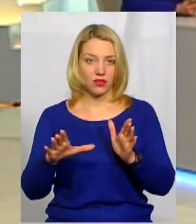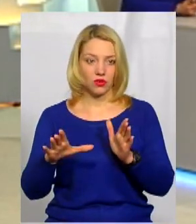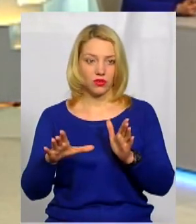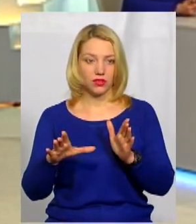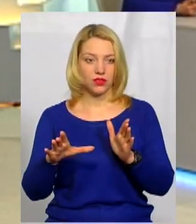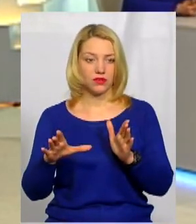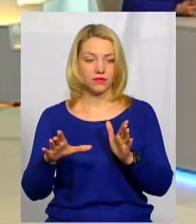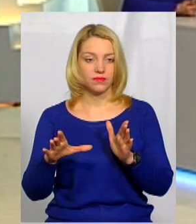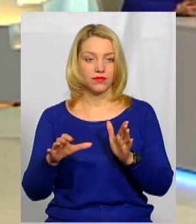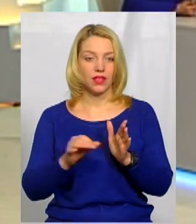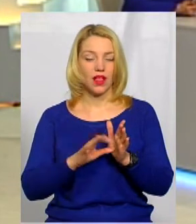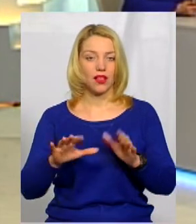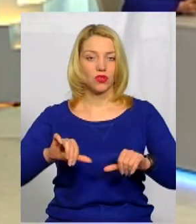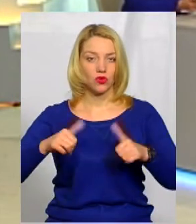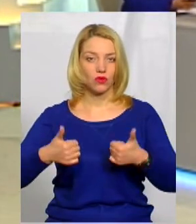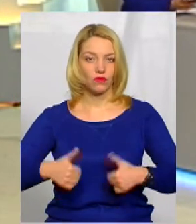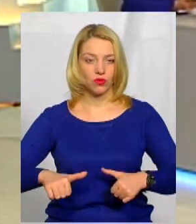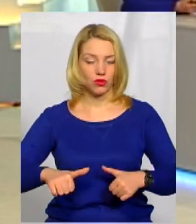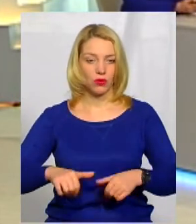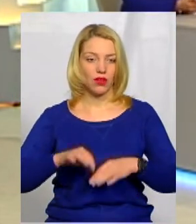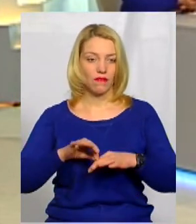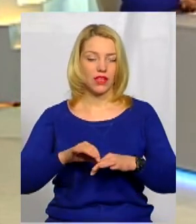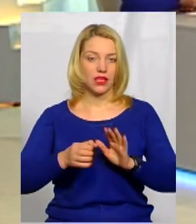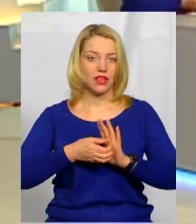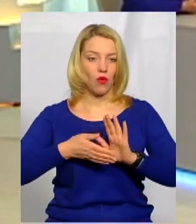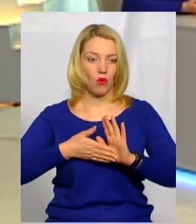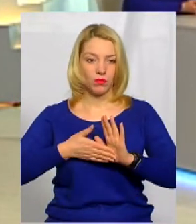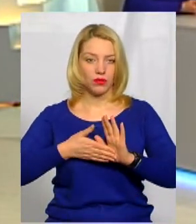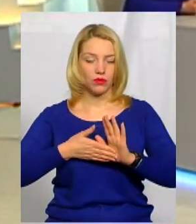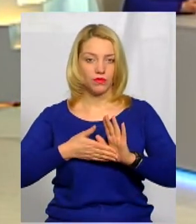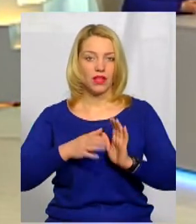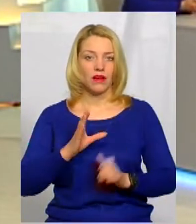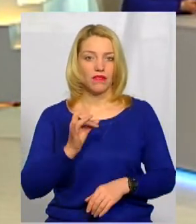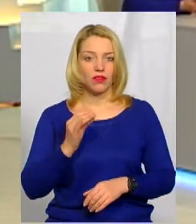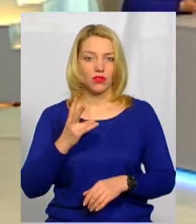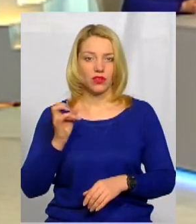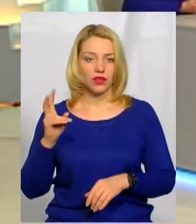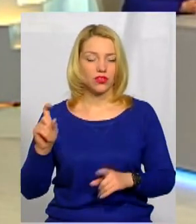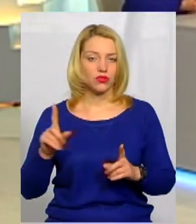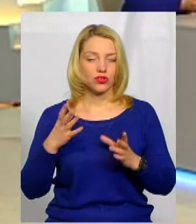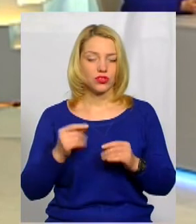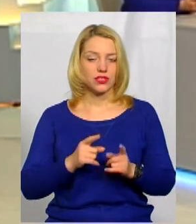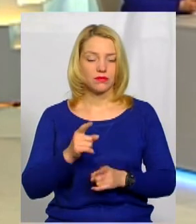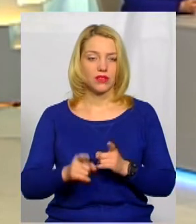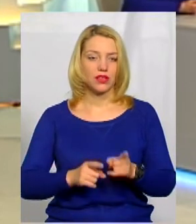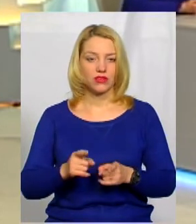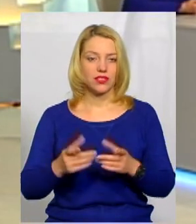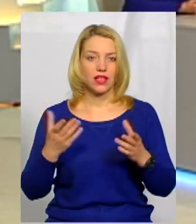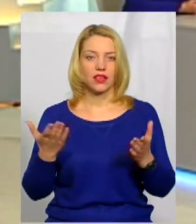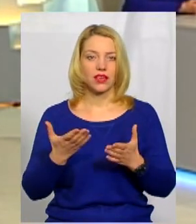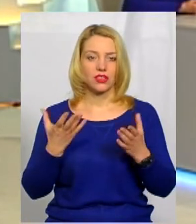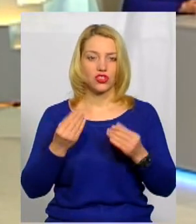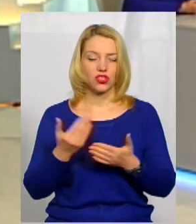форму введення обліку. Пані Вероніко, що ще там змінилося, які